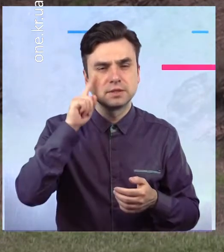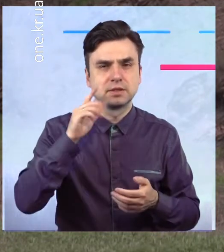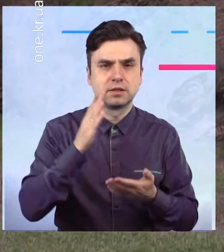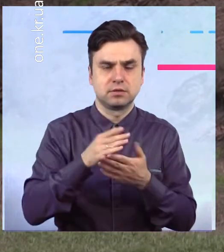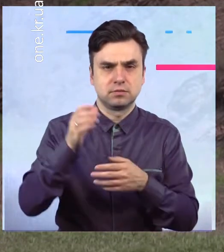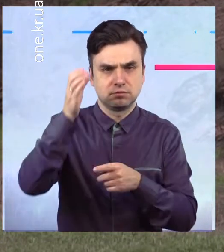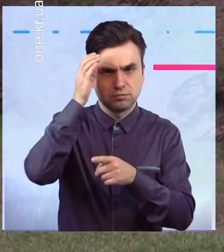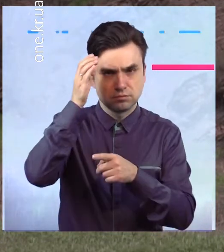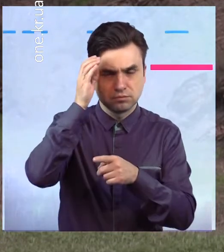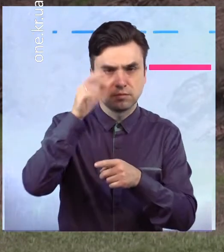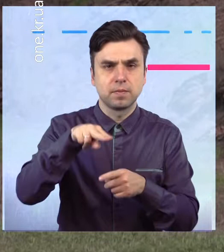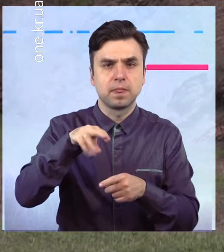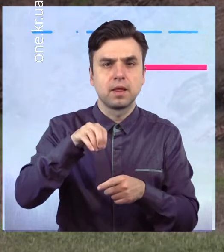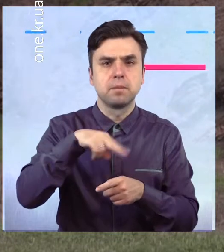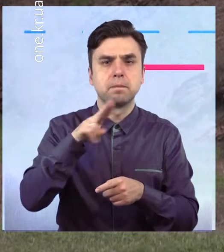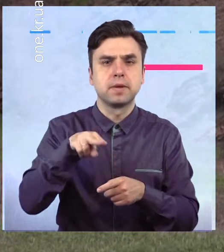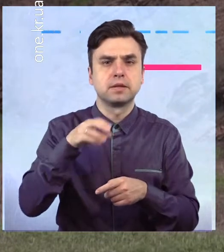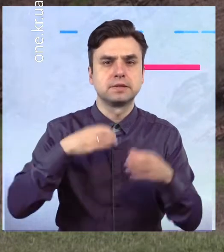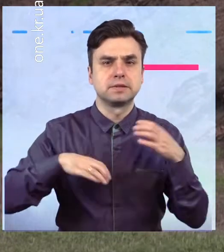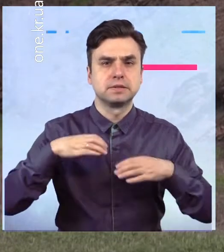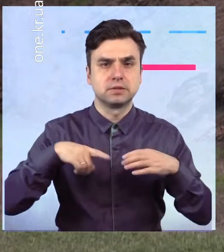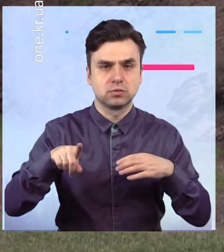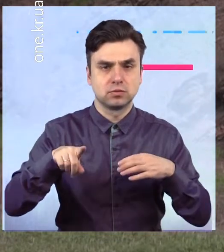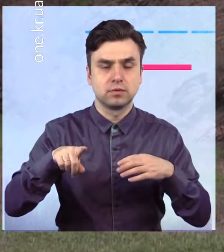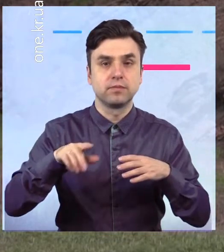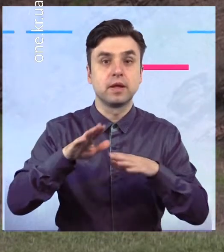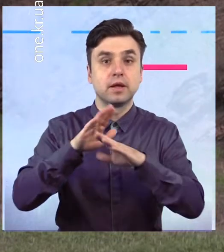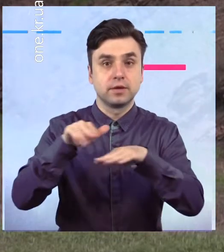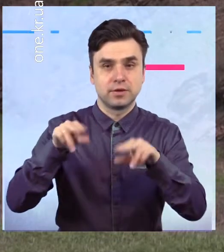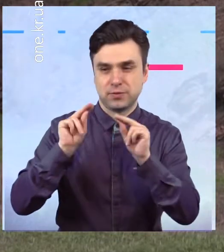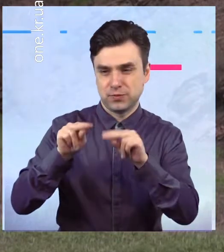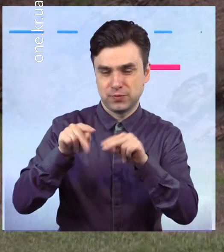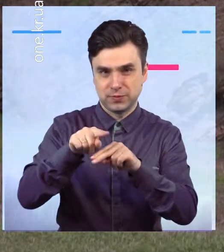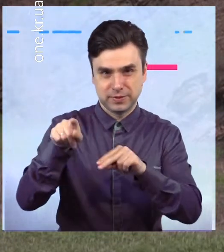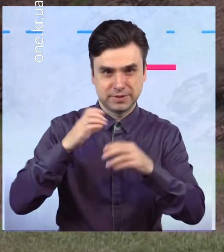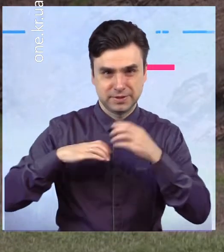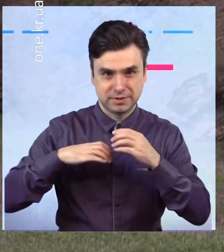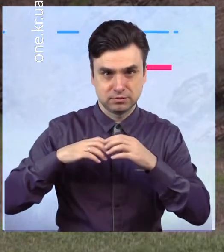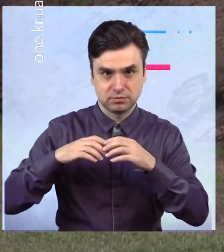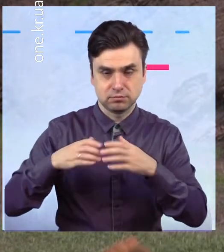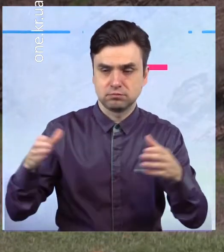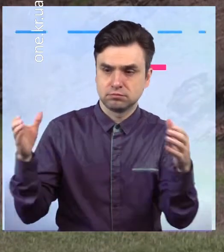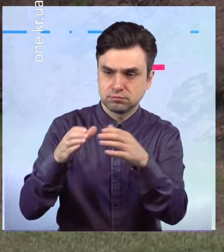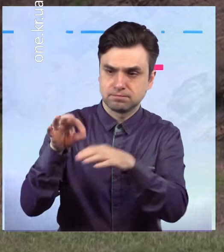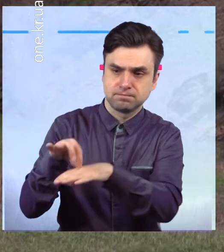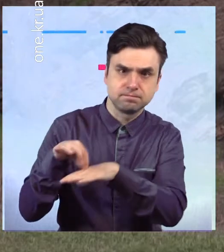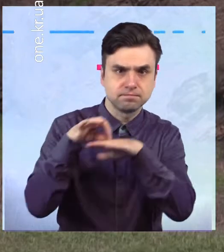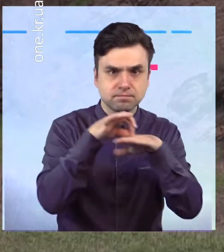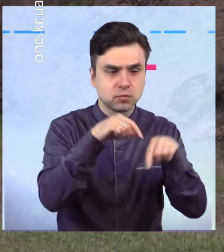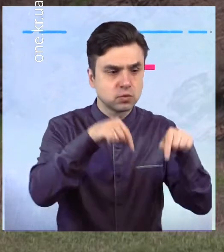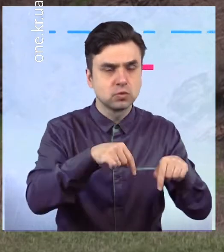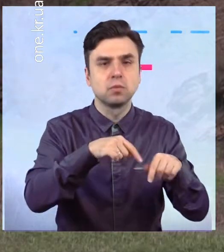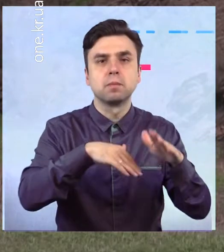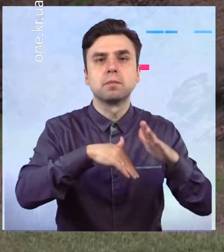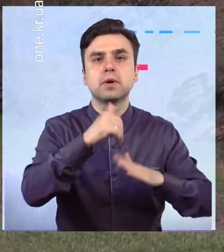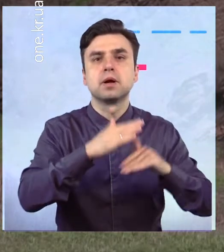-університету привозять сюди студентів на практику. І тому ми для них хочемо зробити, щоб їм було легше,